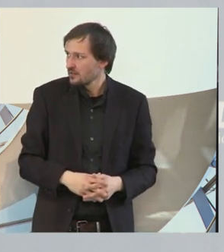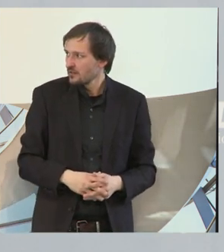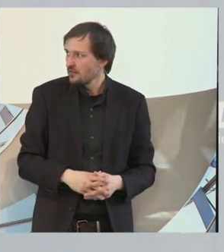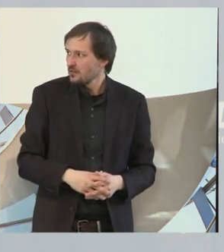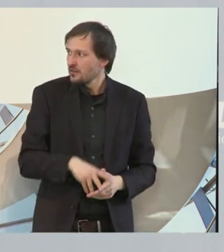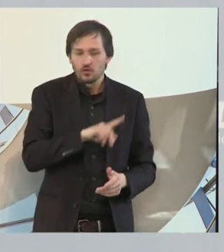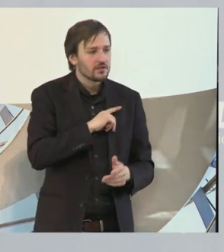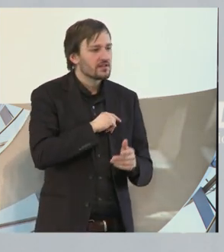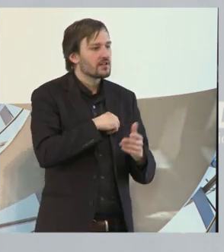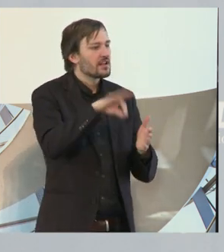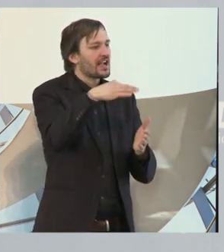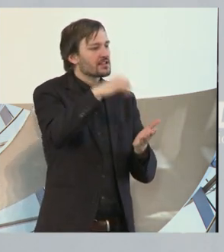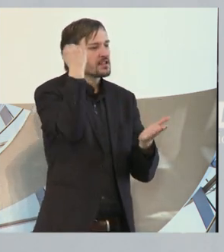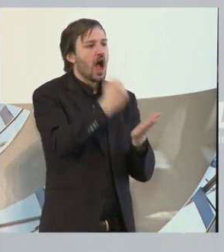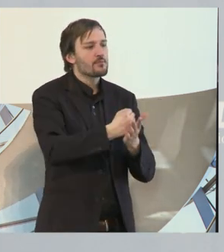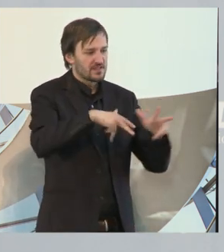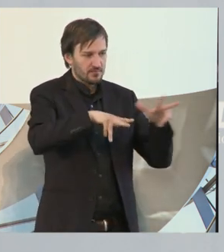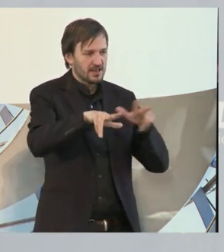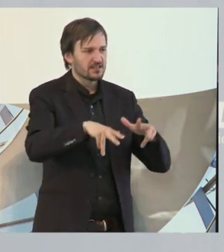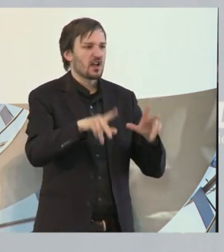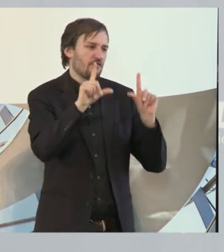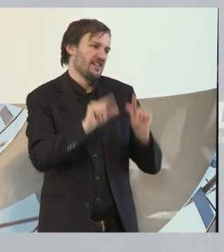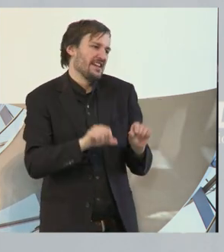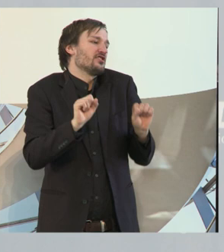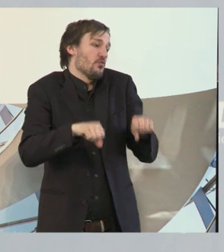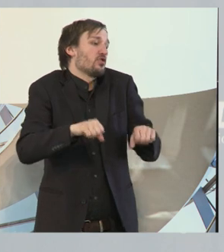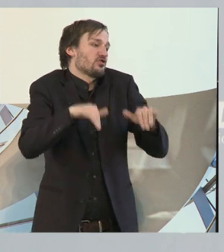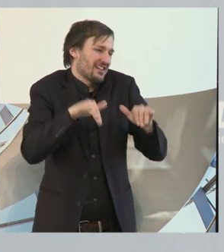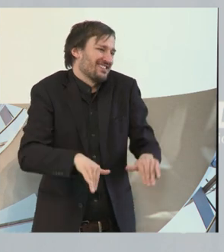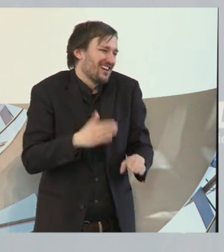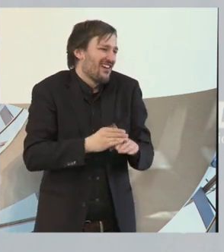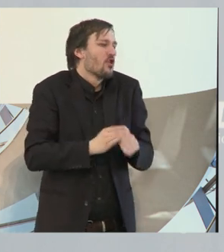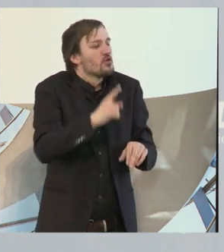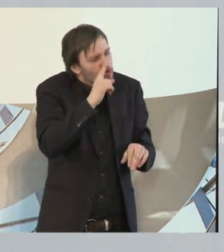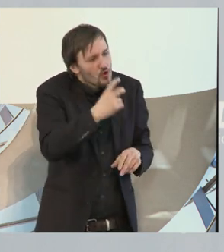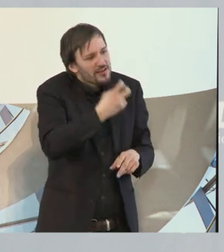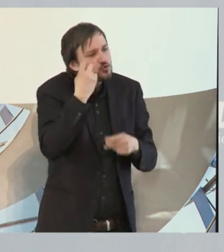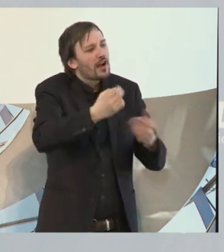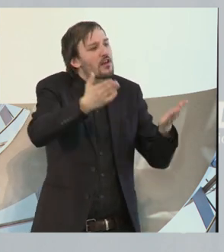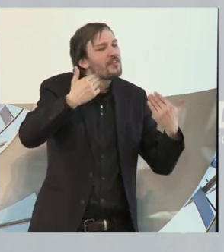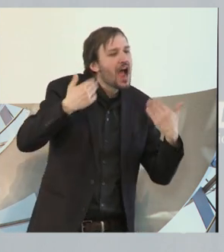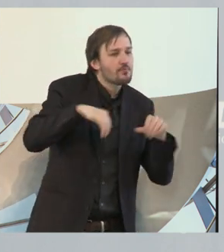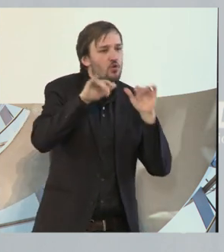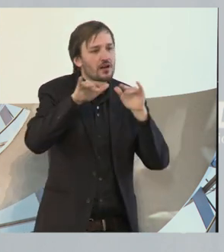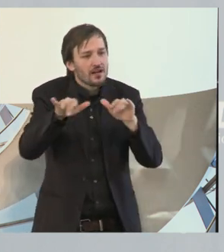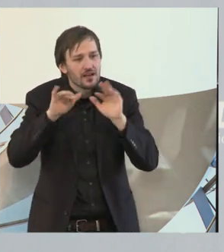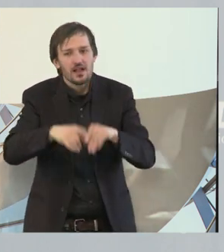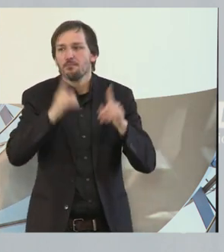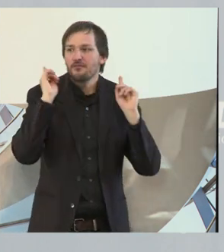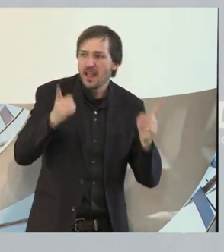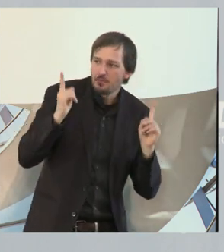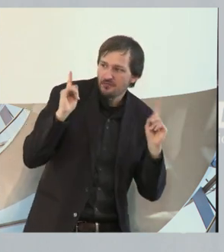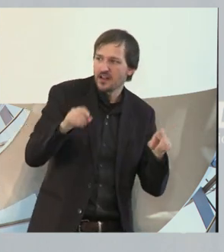Kanzleramtsminister hat in der Politik, weil er kann immer nur werben, er kann nicht befehlen und er kann nicht anordnen,